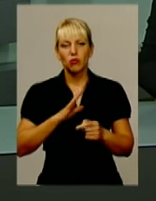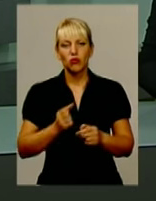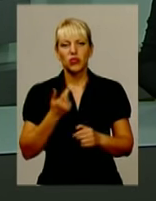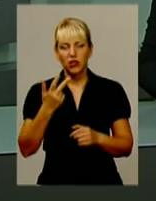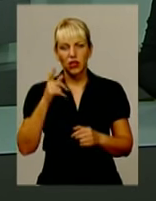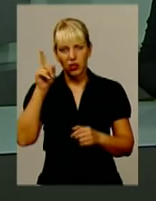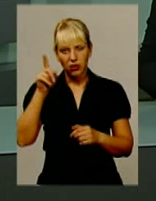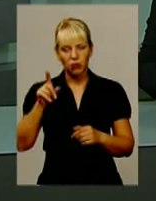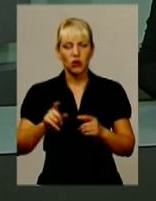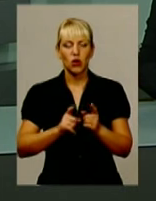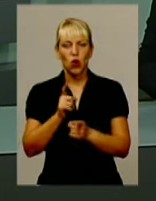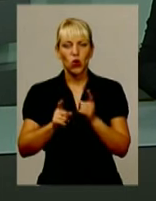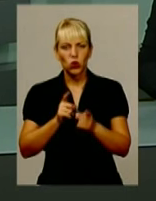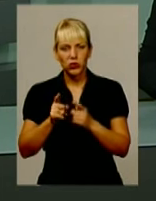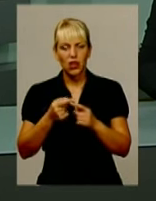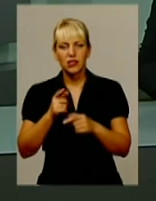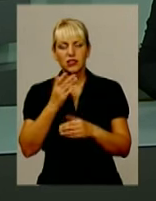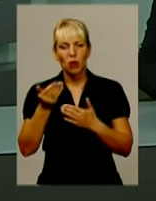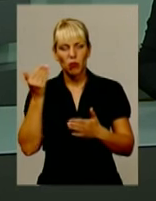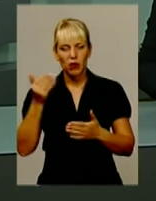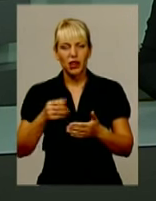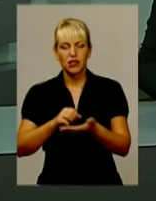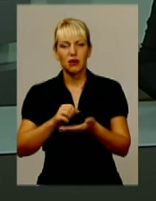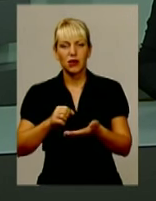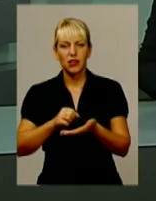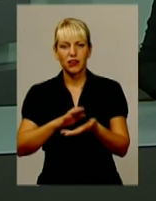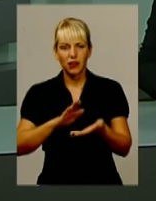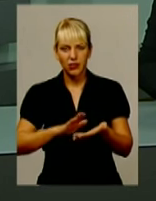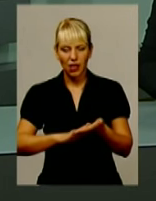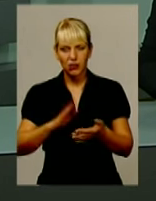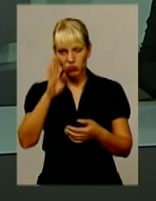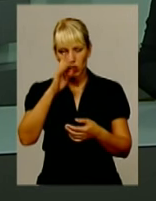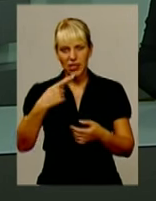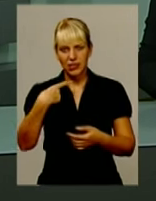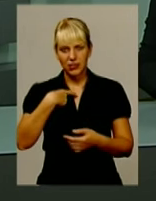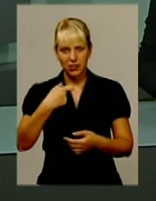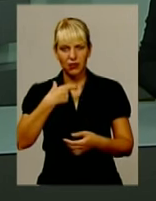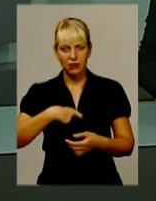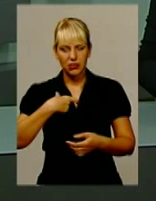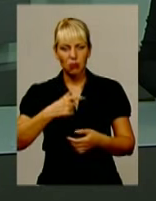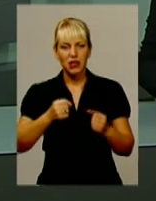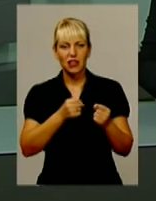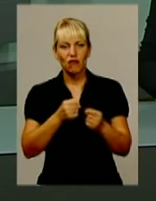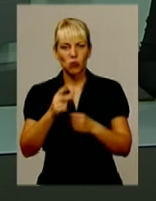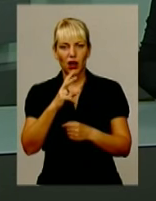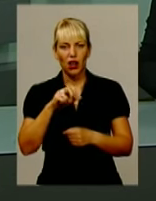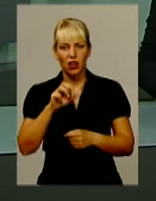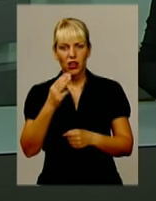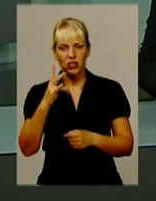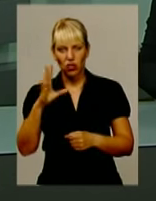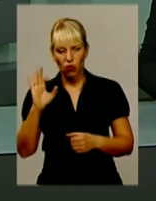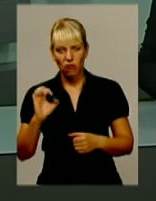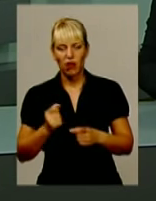За попередніми даними, чоловік застрелився з автомата Калашникова, який привіз із собою, повертаючись зі сходу. Востаннє з загиблим